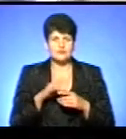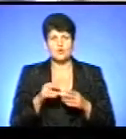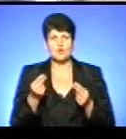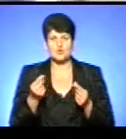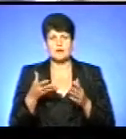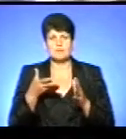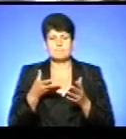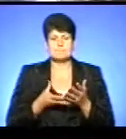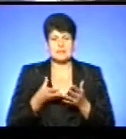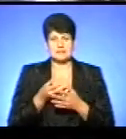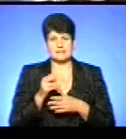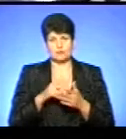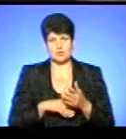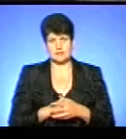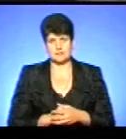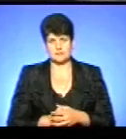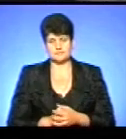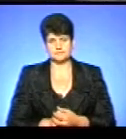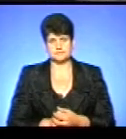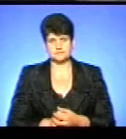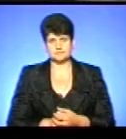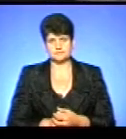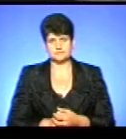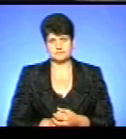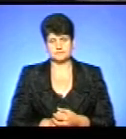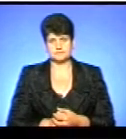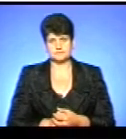податків». Марта Журоваль, Андрій Бодак – Новини.